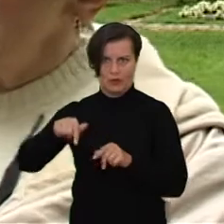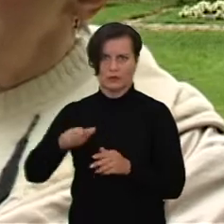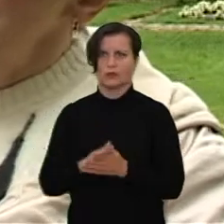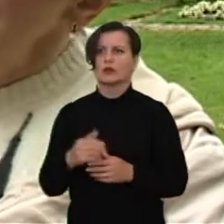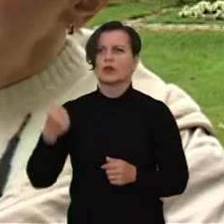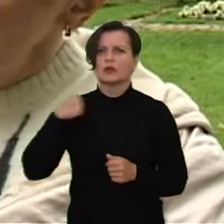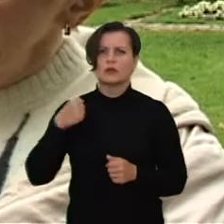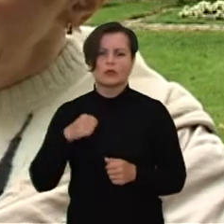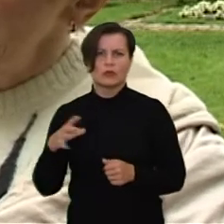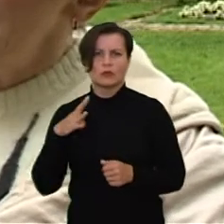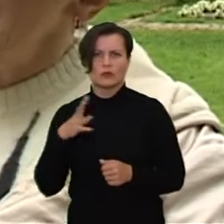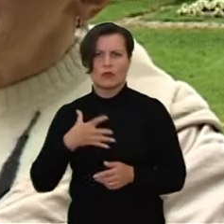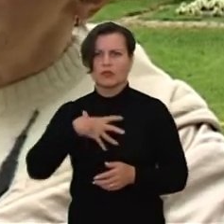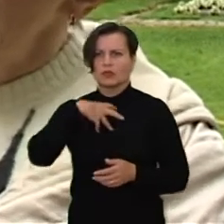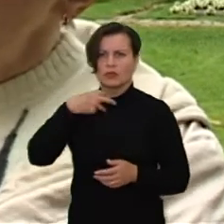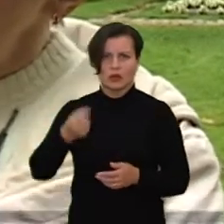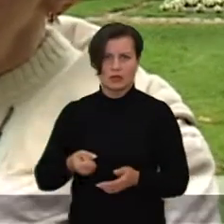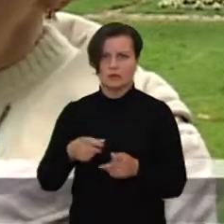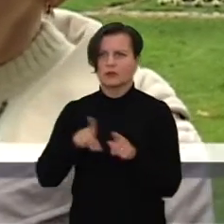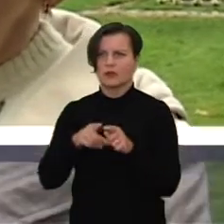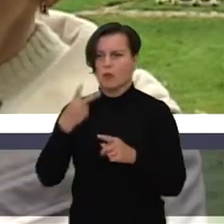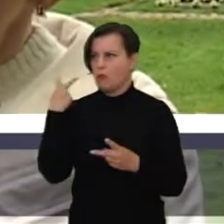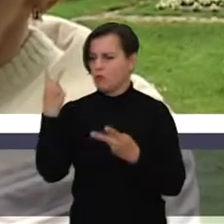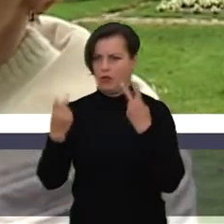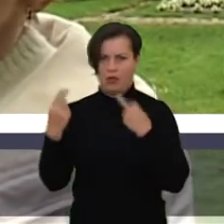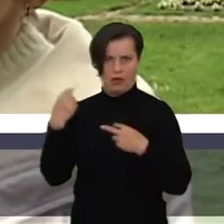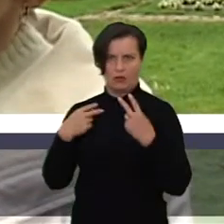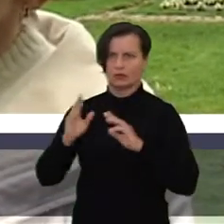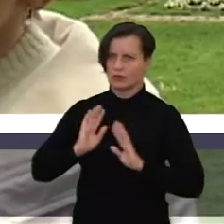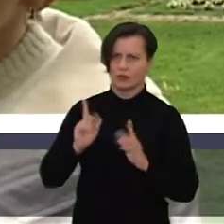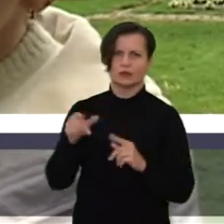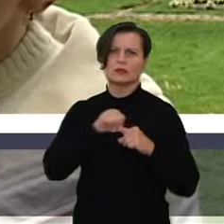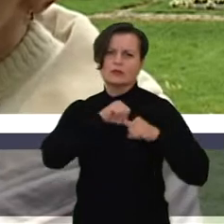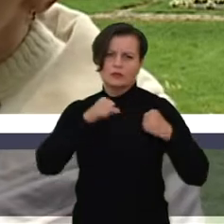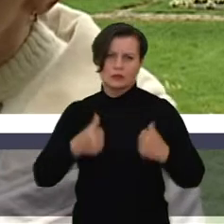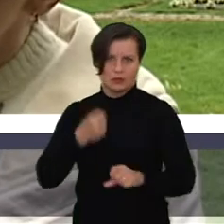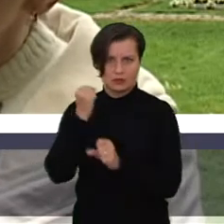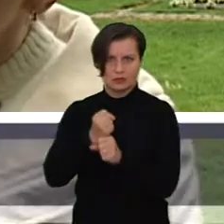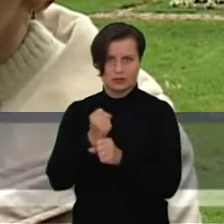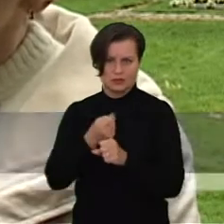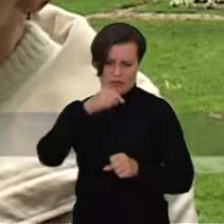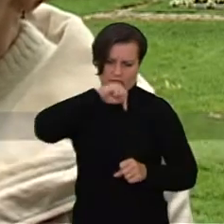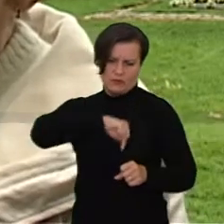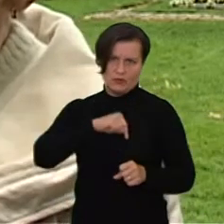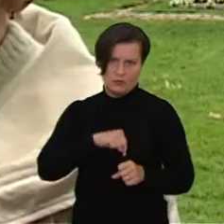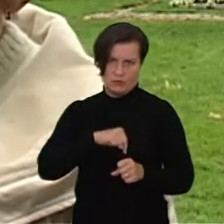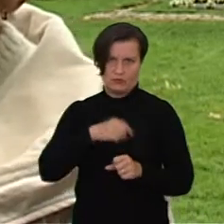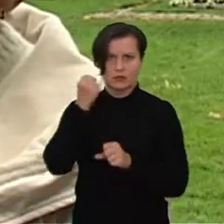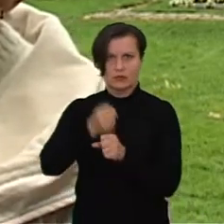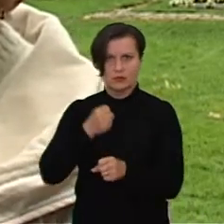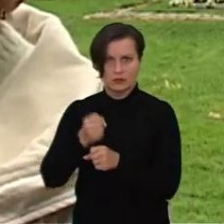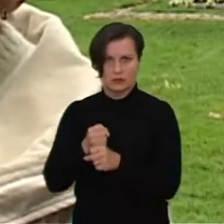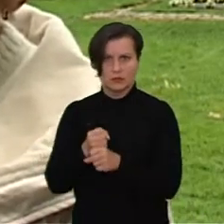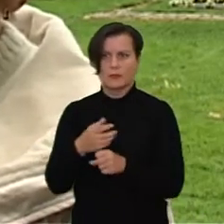buvo labai dvasingas, ne pasirodymui, ką nors darė, o darė iš visos širdies, iš širdies gilumos